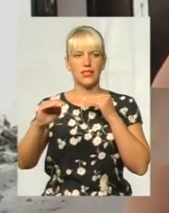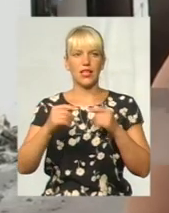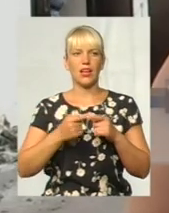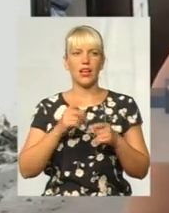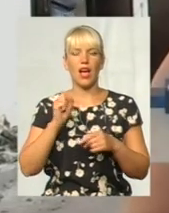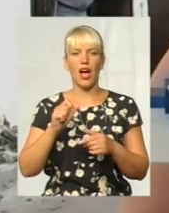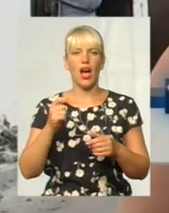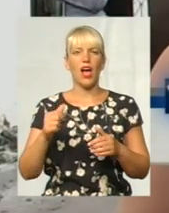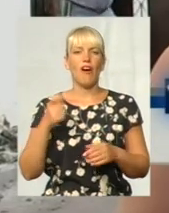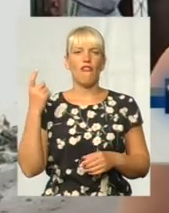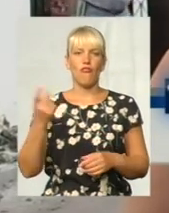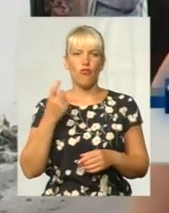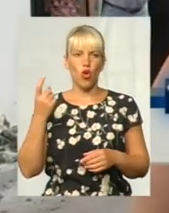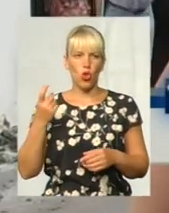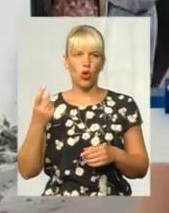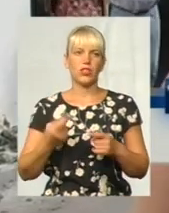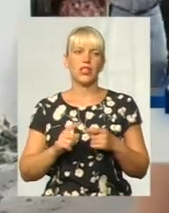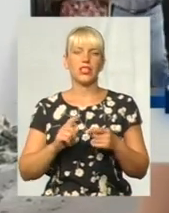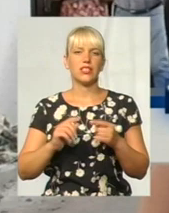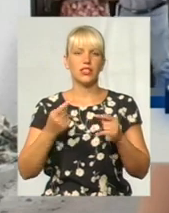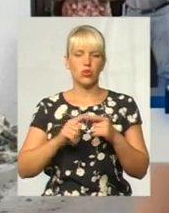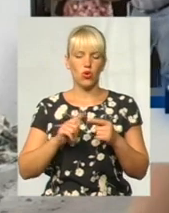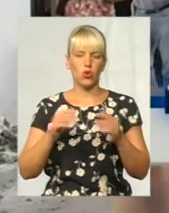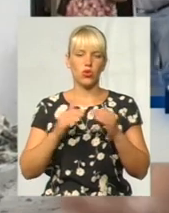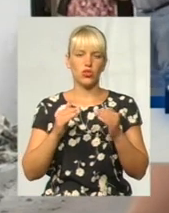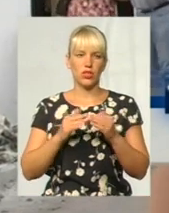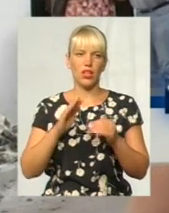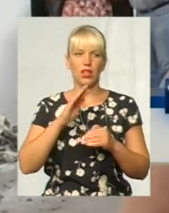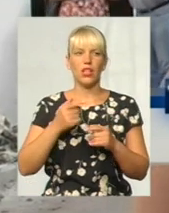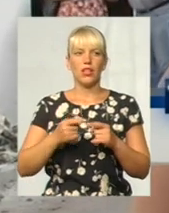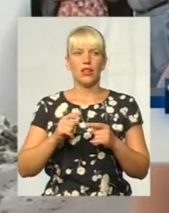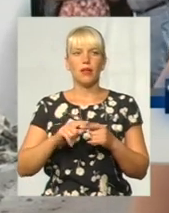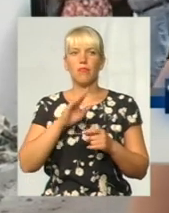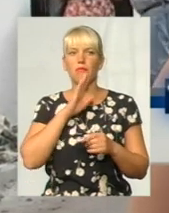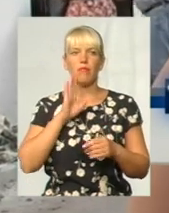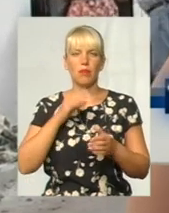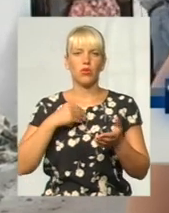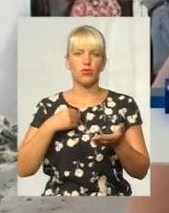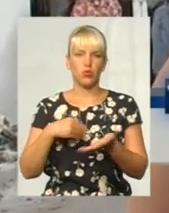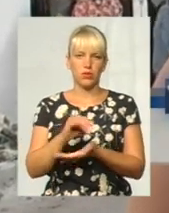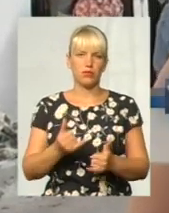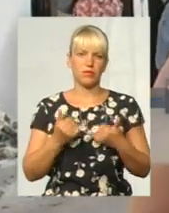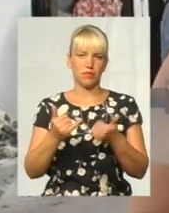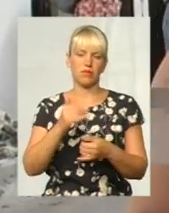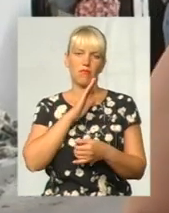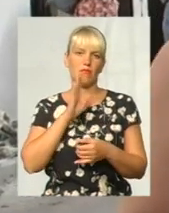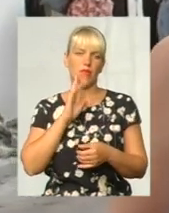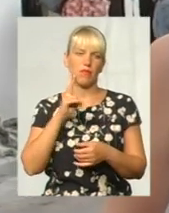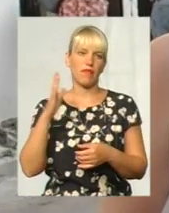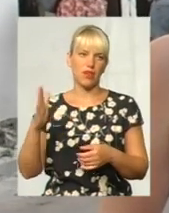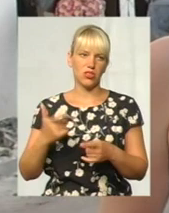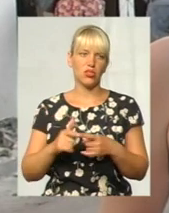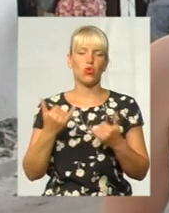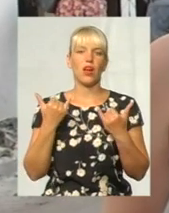з старого-старого будинку, і ми приобрели для неї цю квартирку. Тому на даний